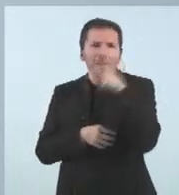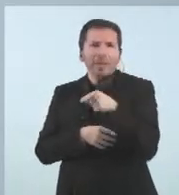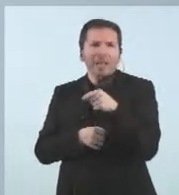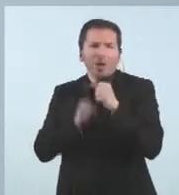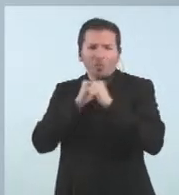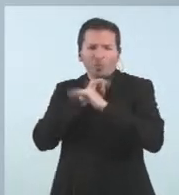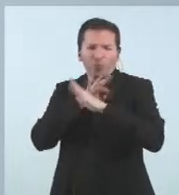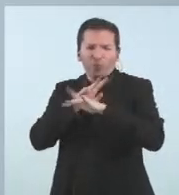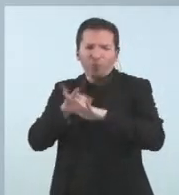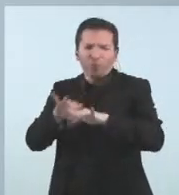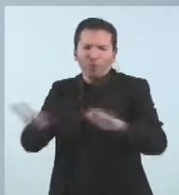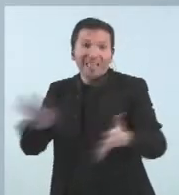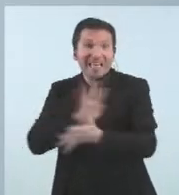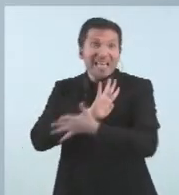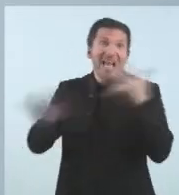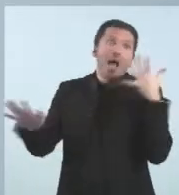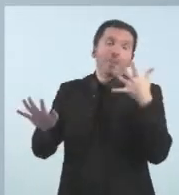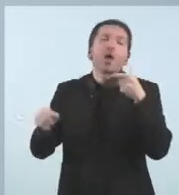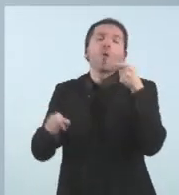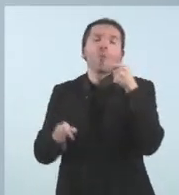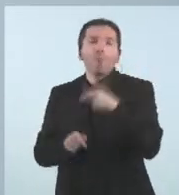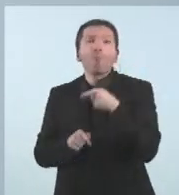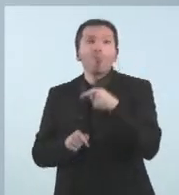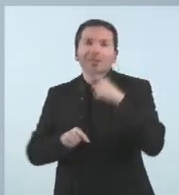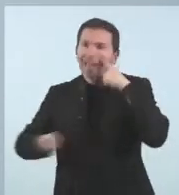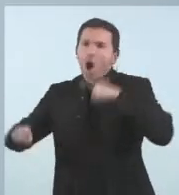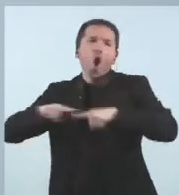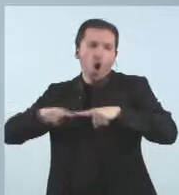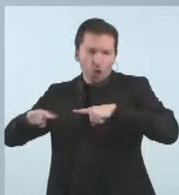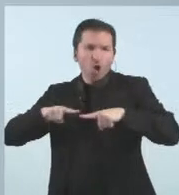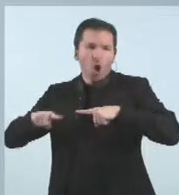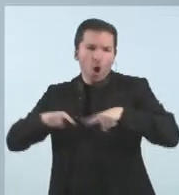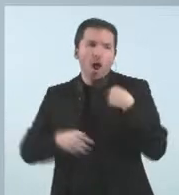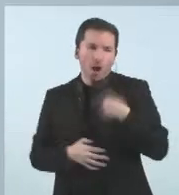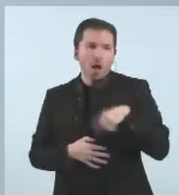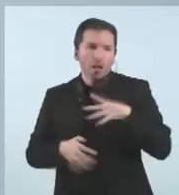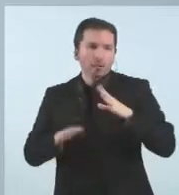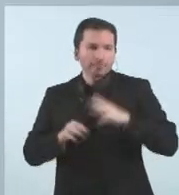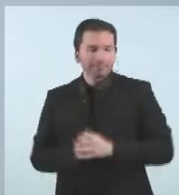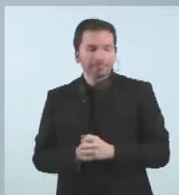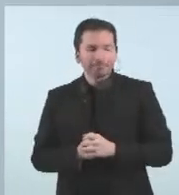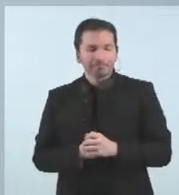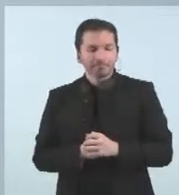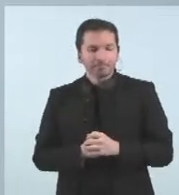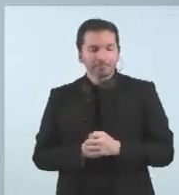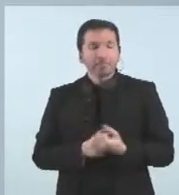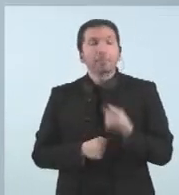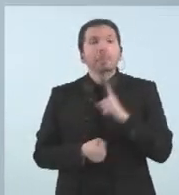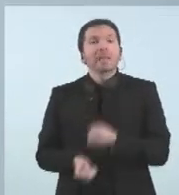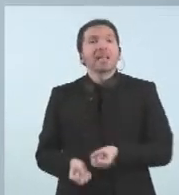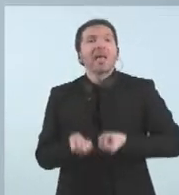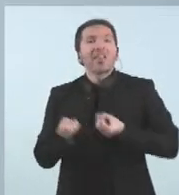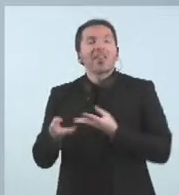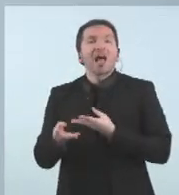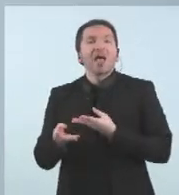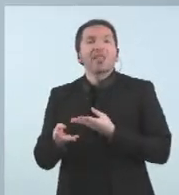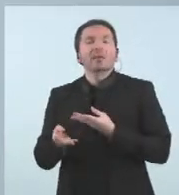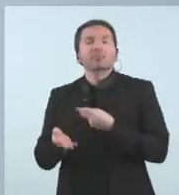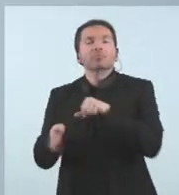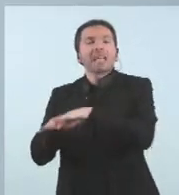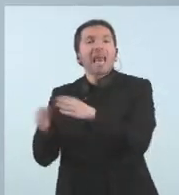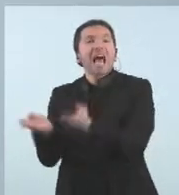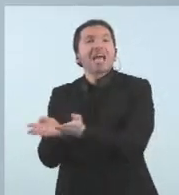pressa, doncs és un impacte absolutament controlable. Bé, també podem donar les dades dels cribatges de les escoles.